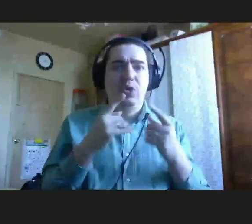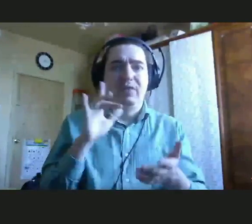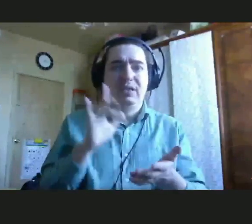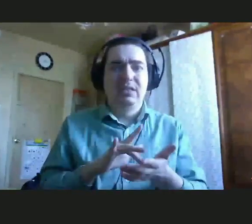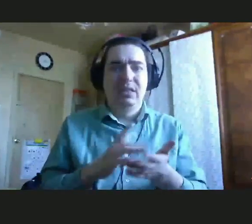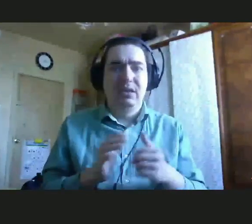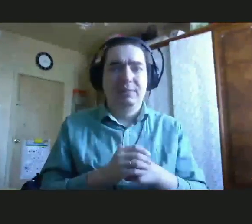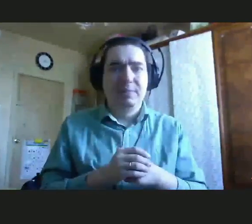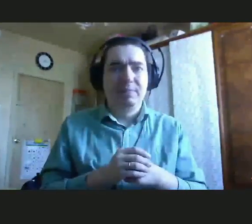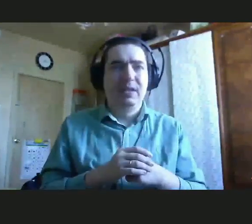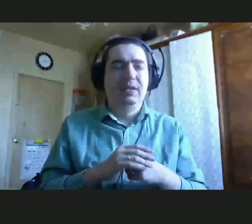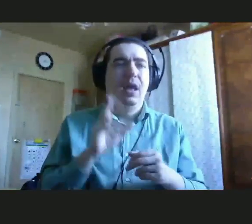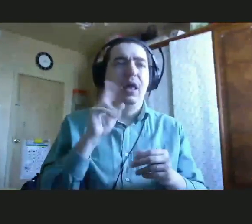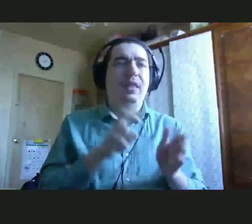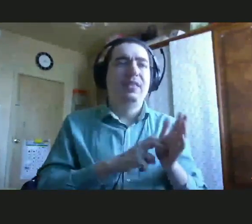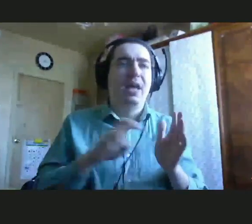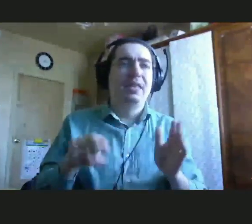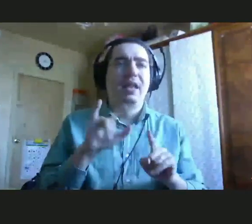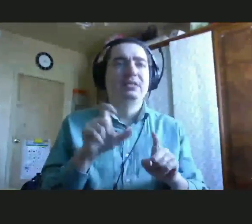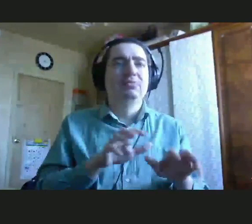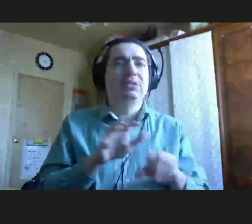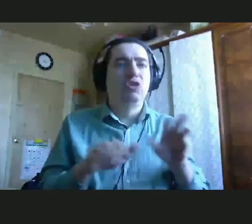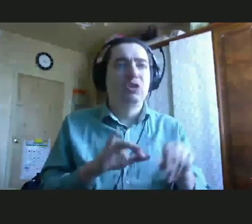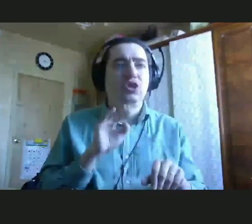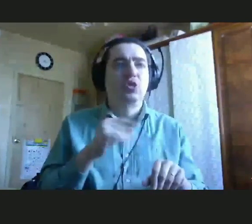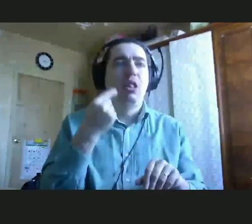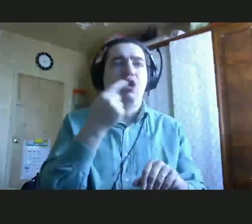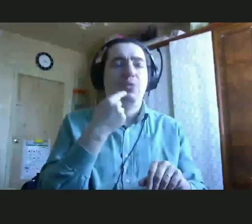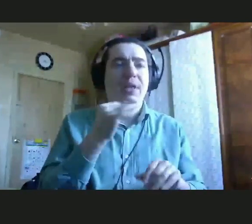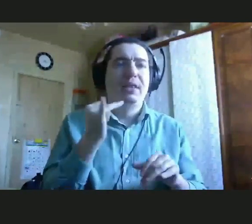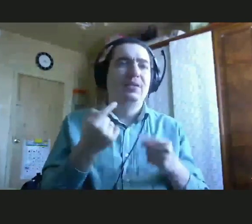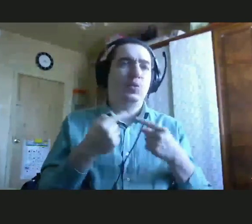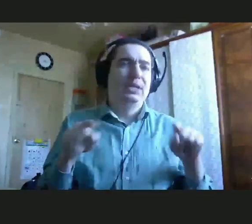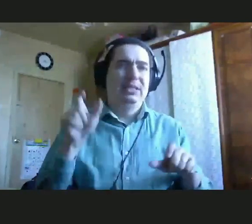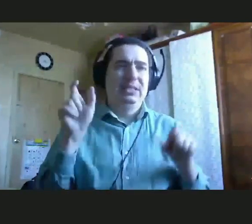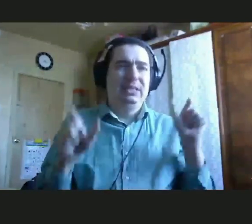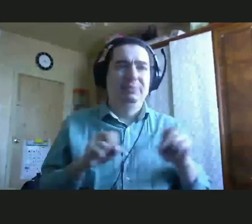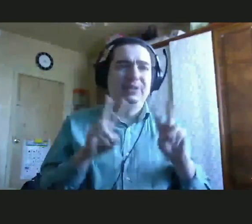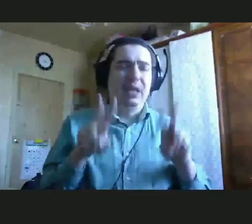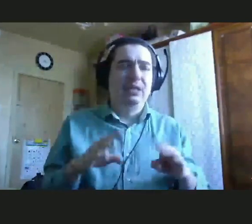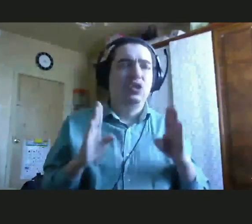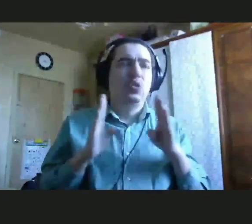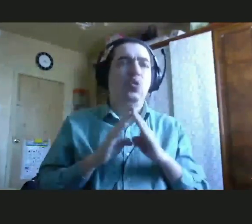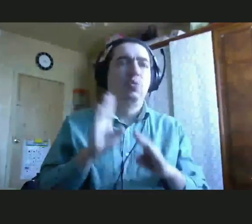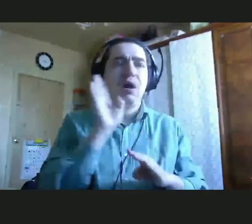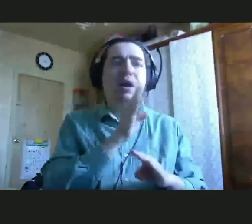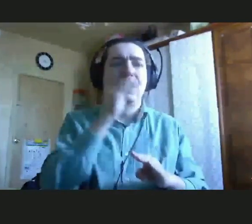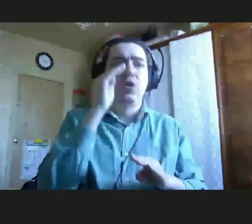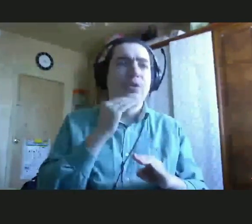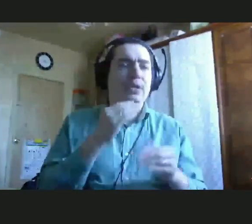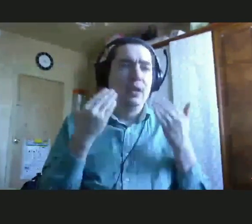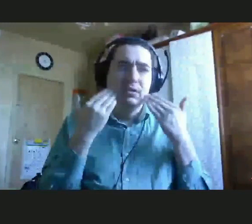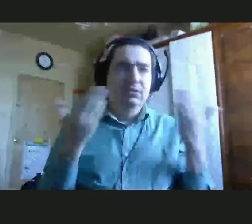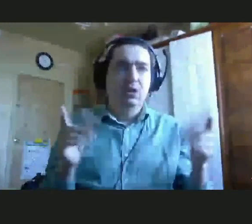выходили от массажиста, когда они выходили от логопеда или другого специалиста. То есть дома родители не знают, что делать со